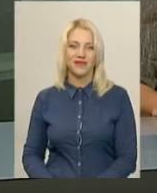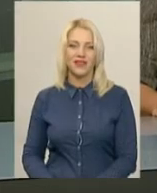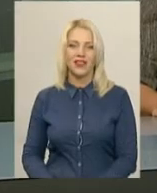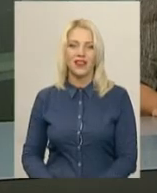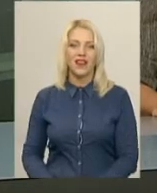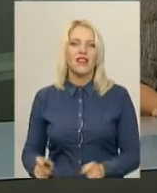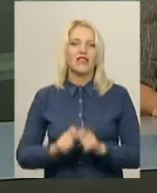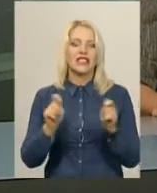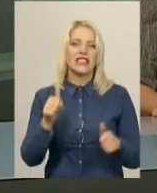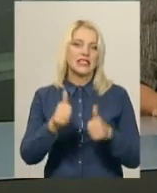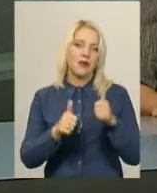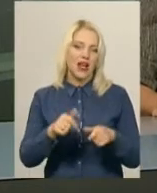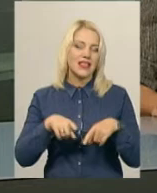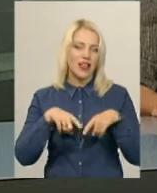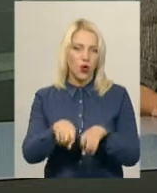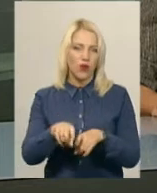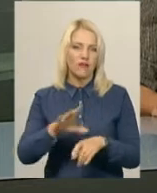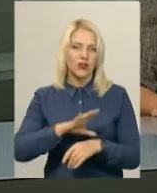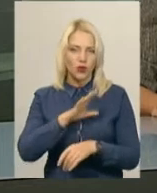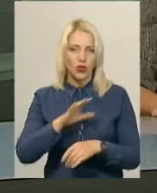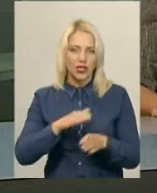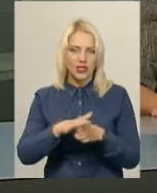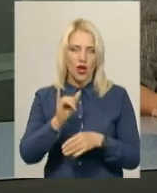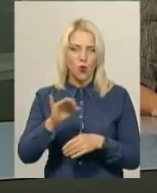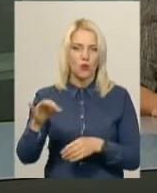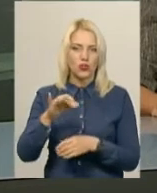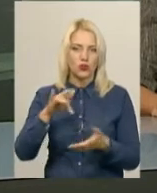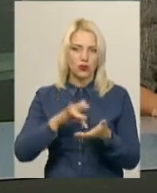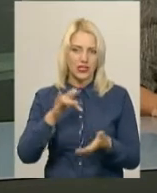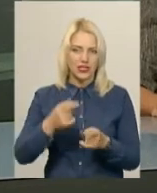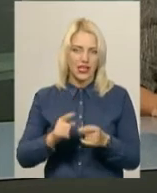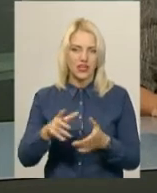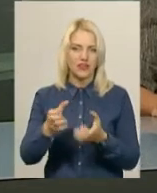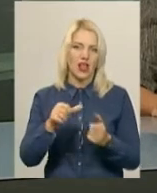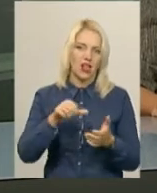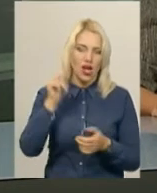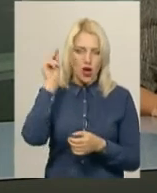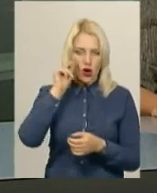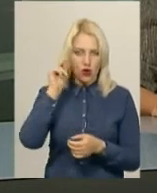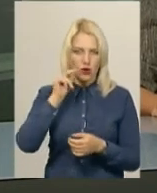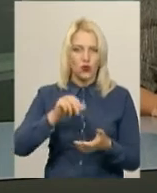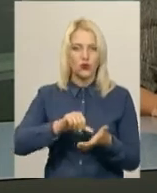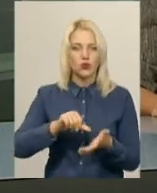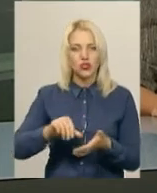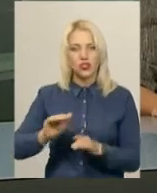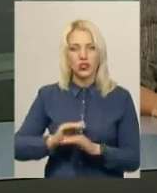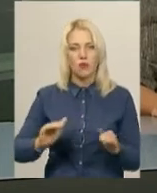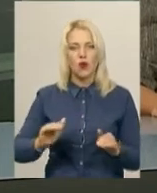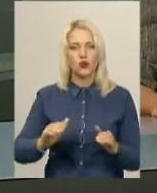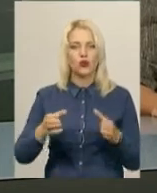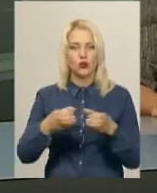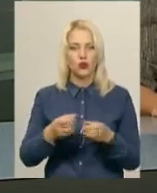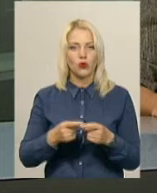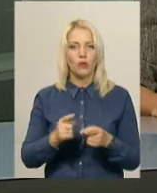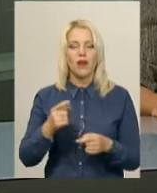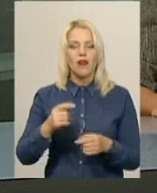Відкриті змагання з легкої атлетики відбулися в обласному центрі. У них взяли участь юнаки та дівчата молодшої шкільної групи. У